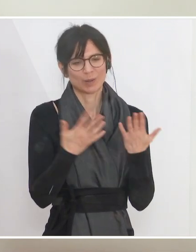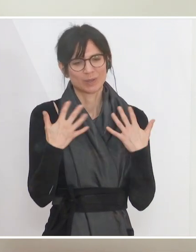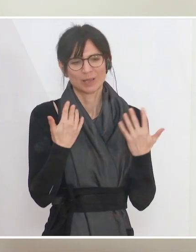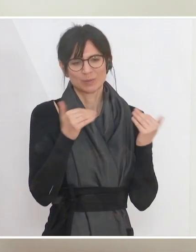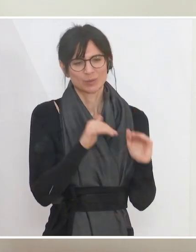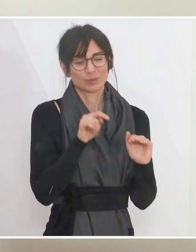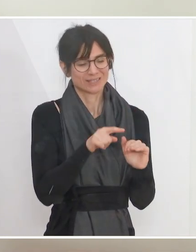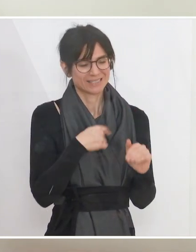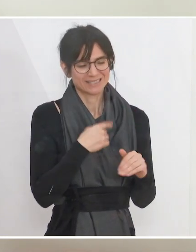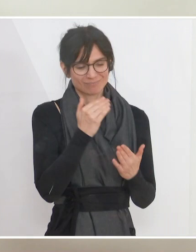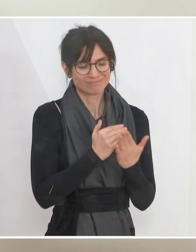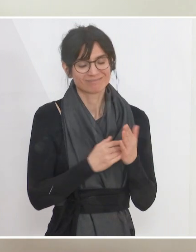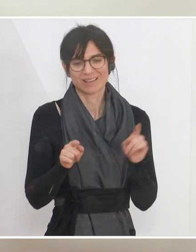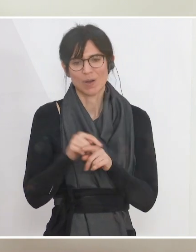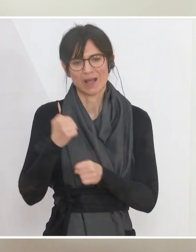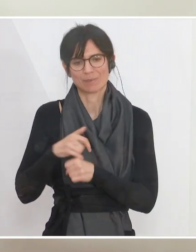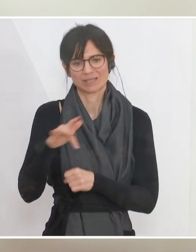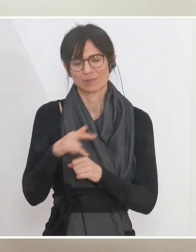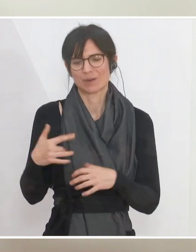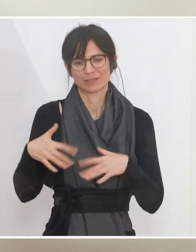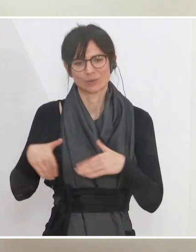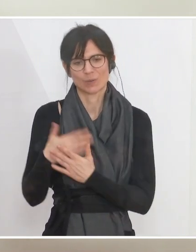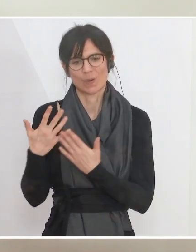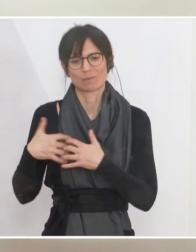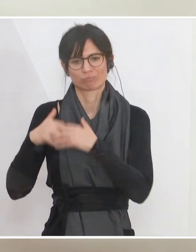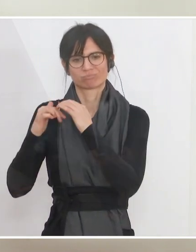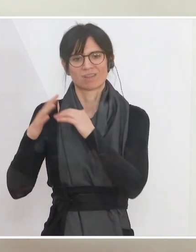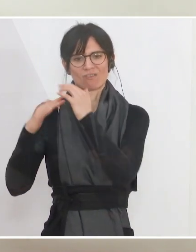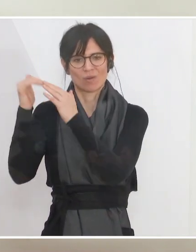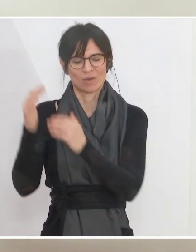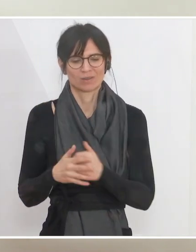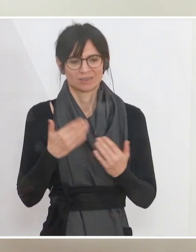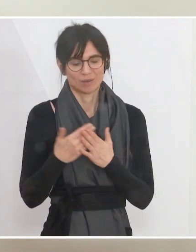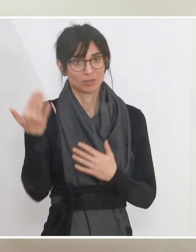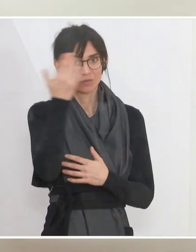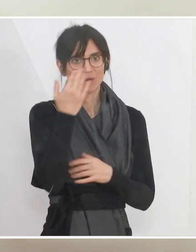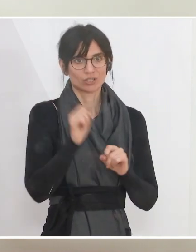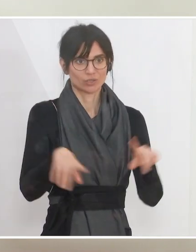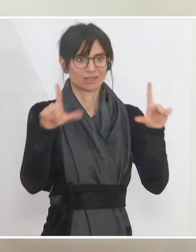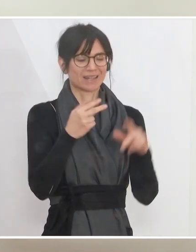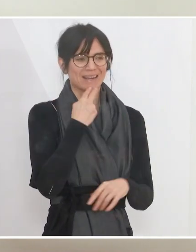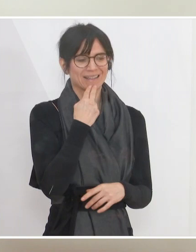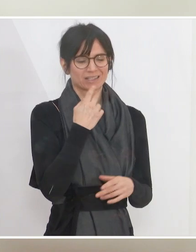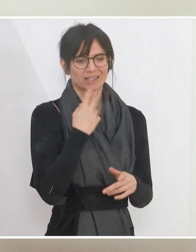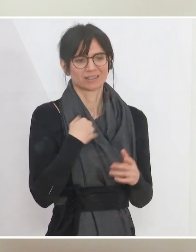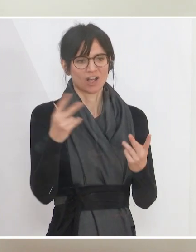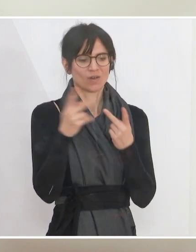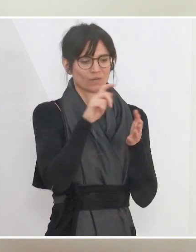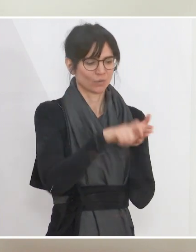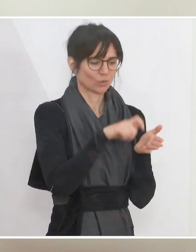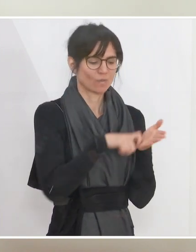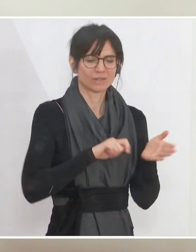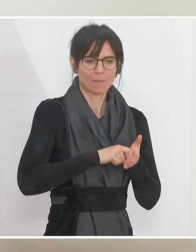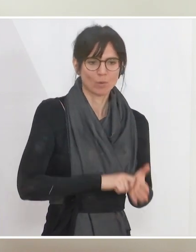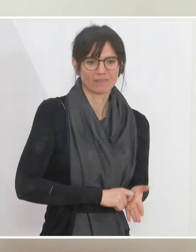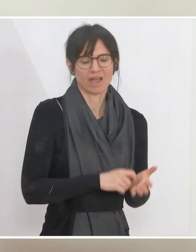Erneuerbaren-Ausbau-Gesetz, Arbeitsplätze schafft. Damit man es sich vorstellen kann, das betrifft die Elektrikerin, die die Photovoltaikanlage aufs Dach